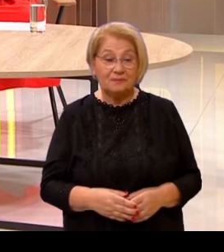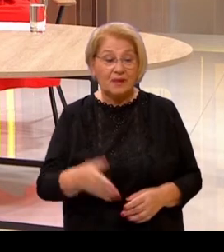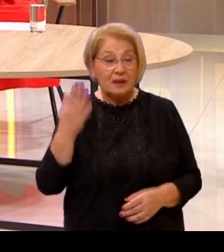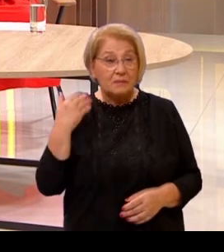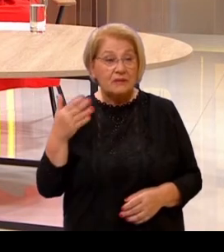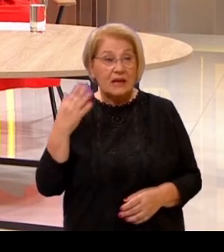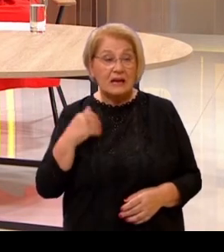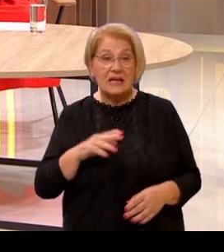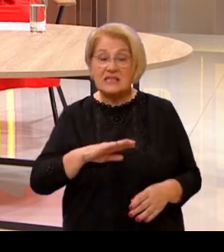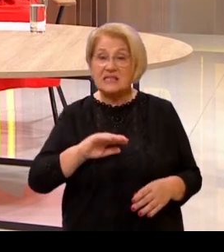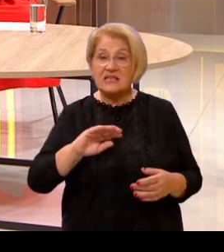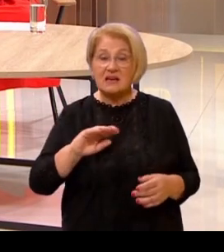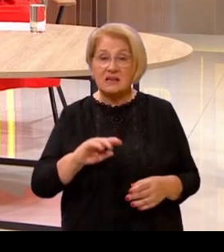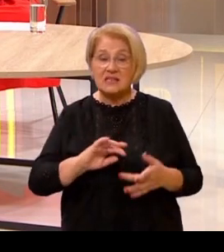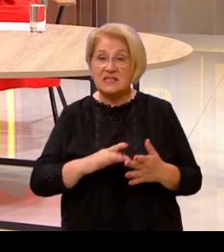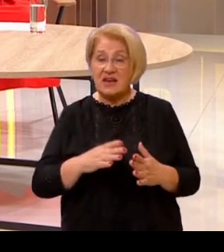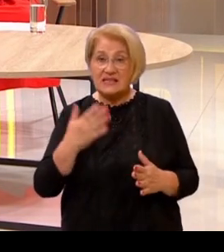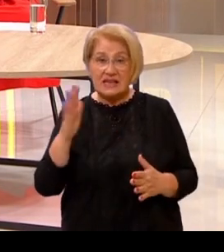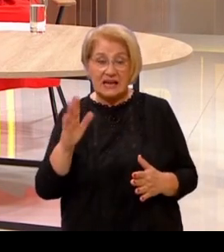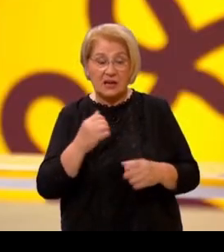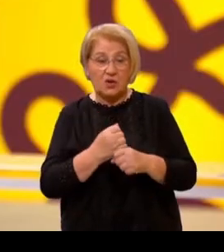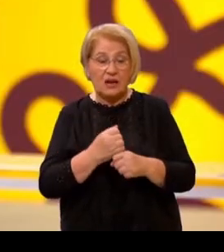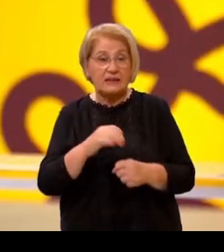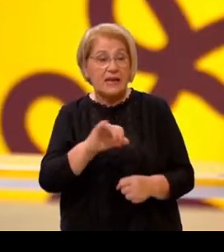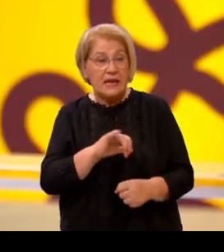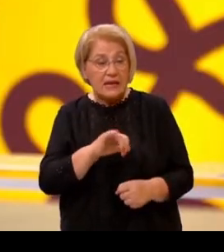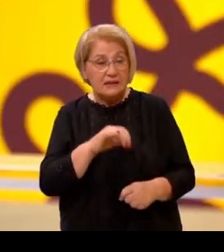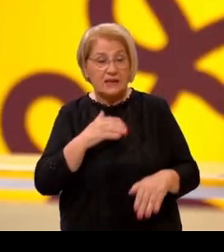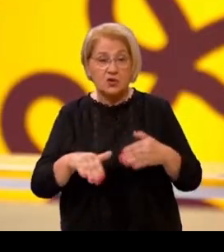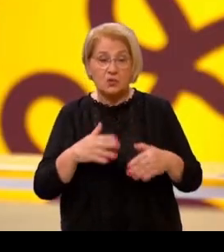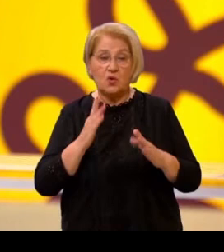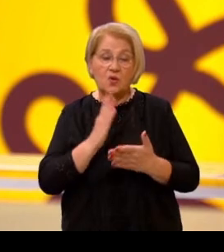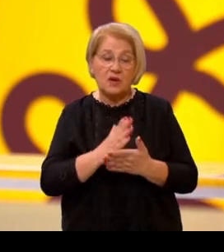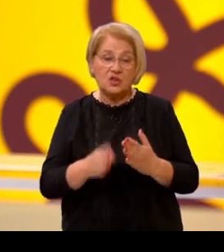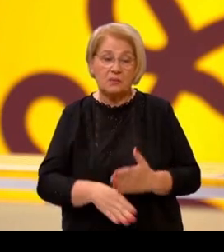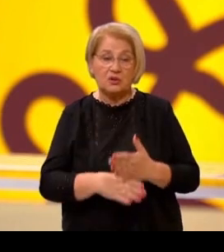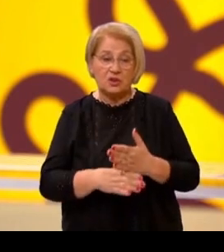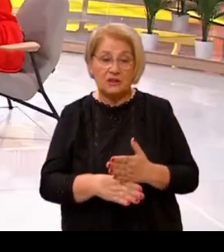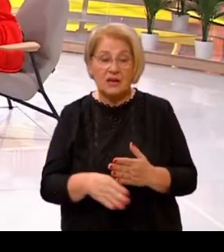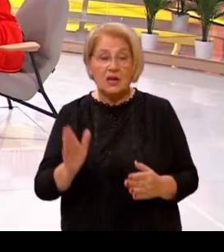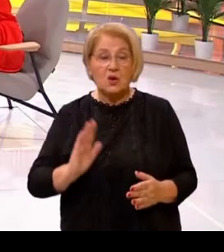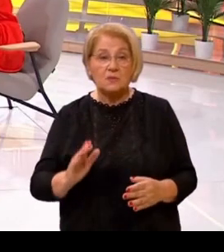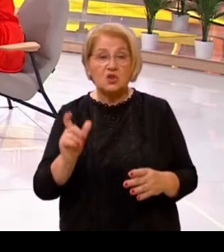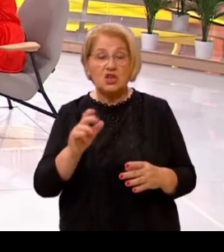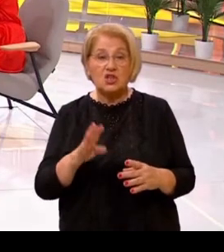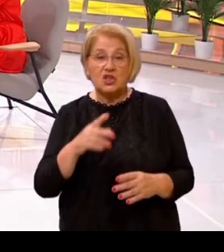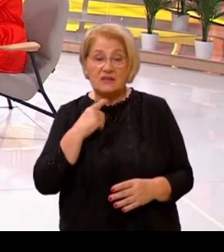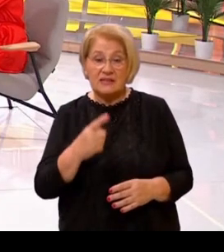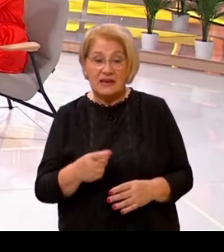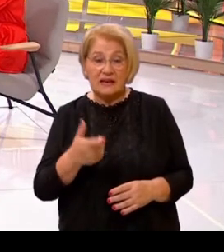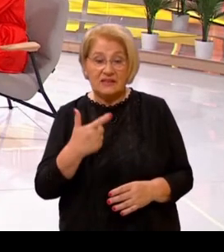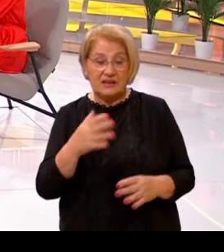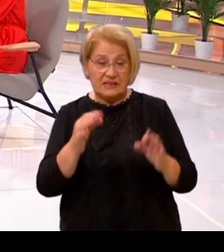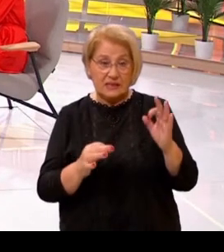sve stranke koje rade u interesu umirovljenika mi ćemo uvijek podržiti. Evo, gospodin Čišak, vi ste napomenuli 20